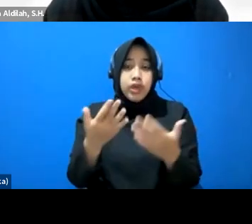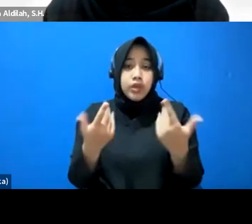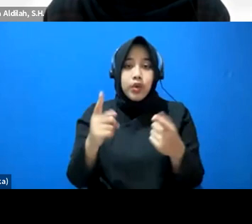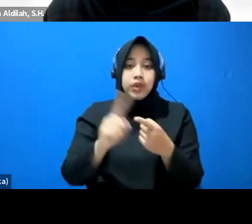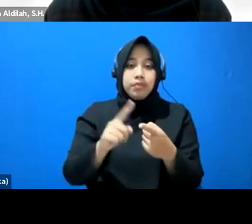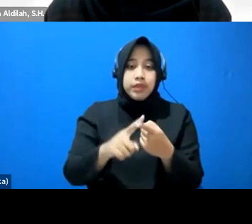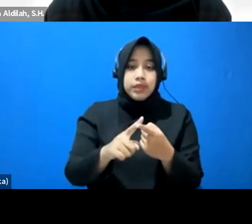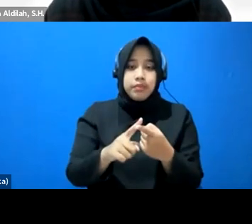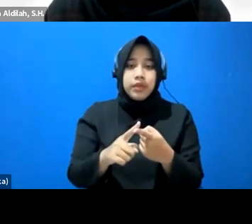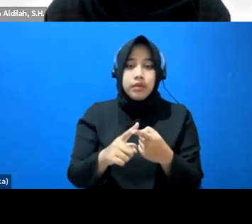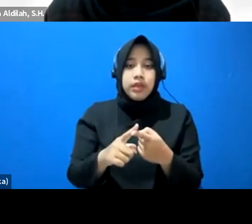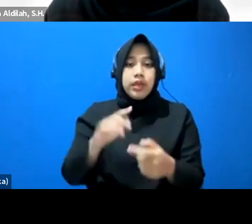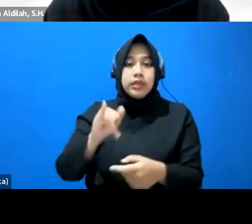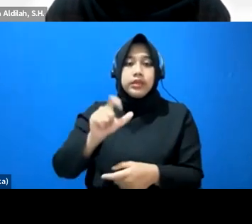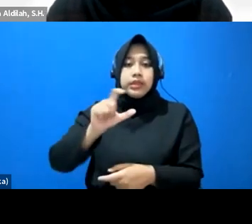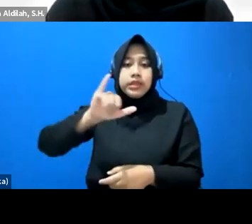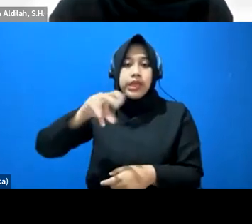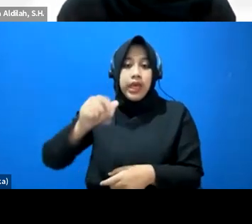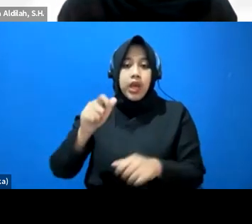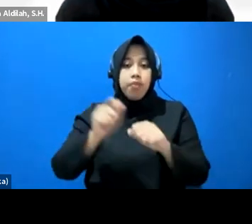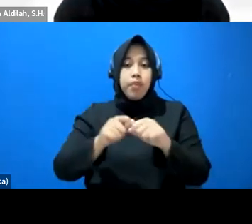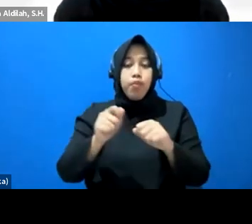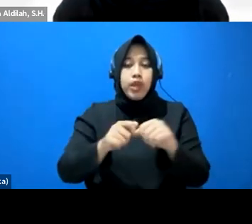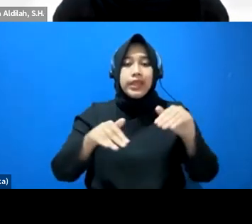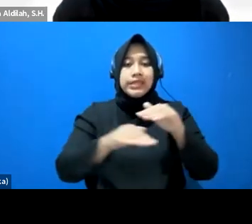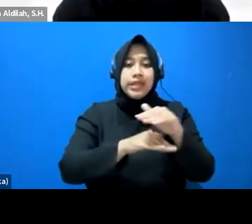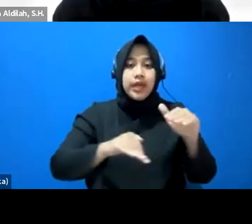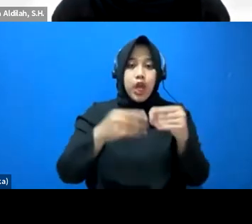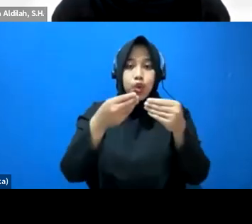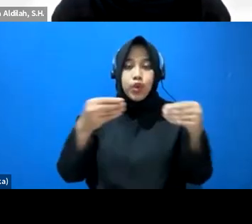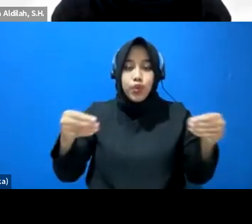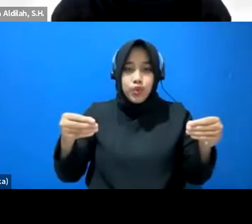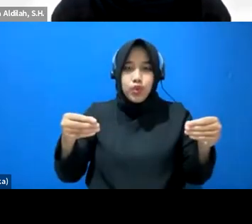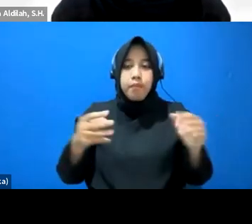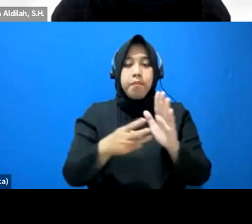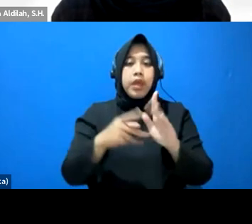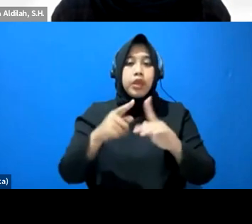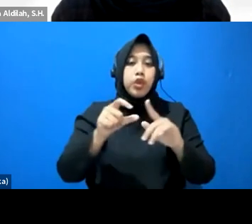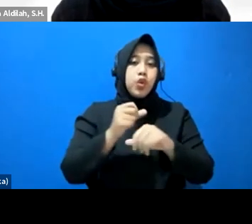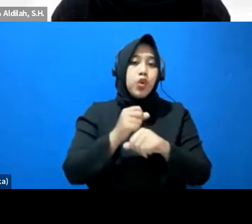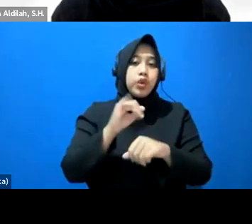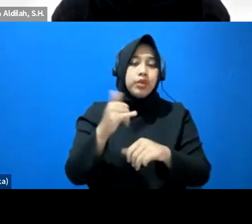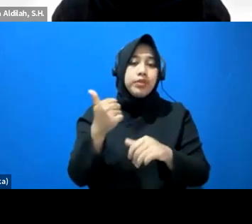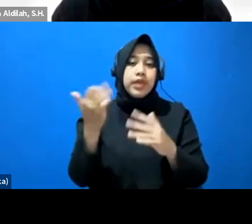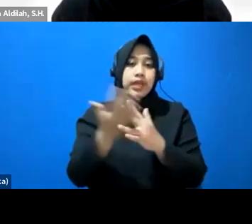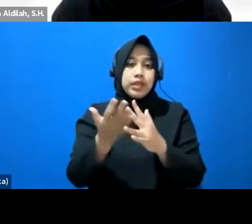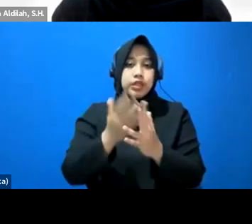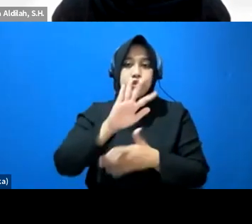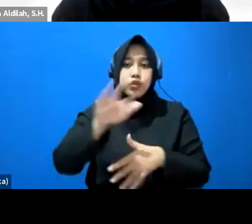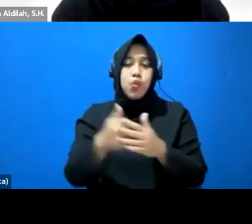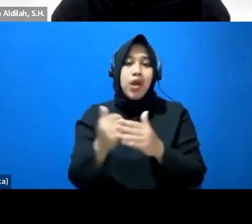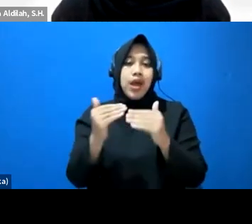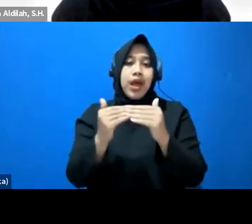-teman PJJR mulai menginisiasi untuk membuat standar kurikulum yang secara metodologi itu bisa diakses semua tingkat